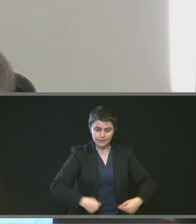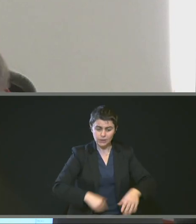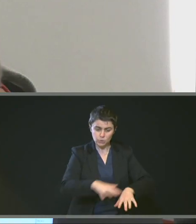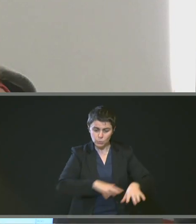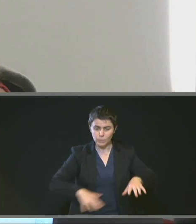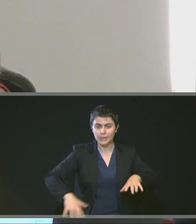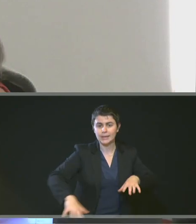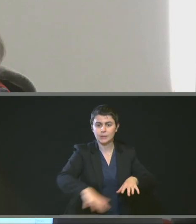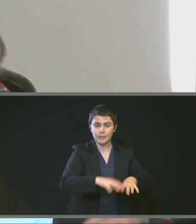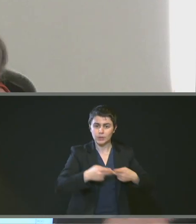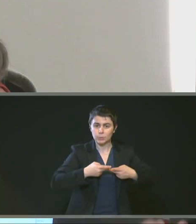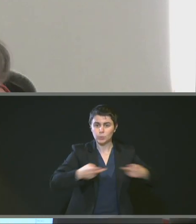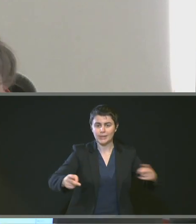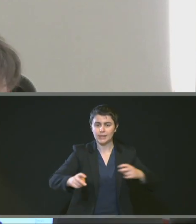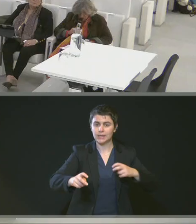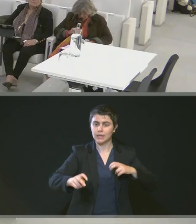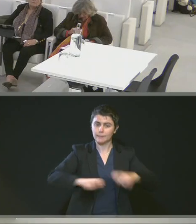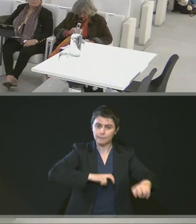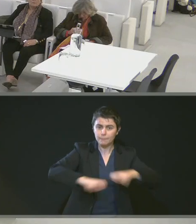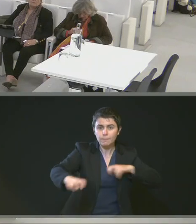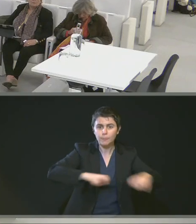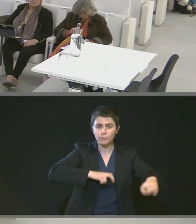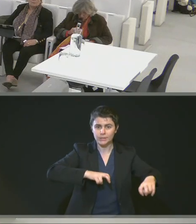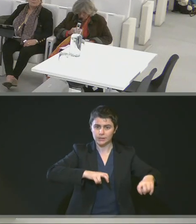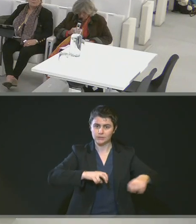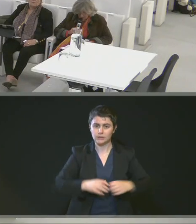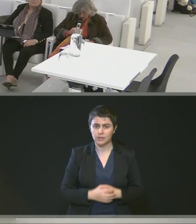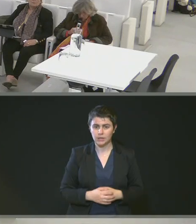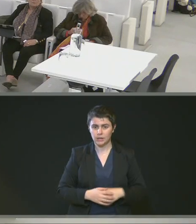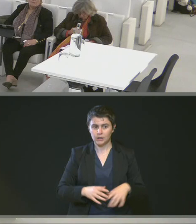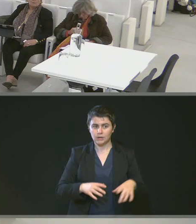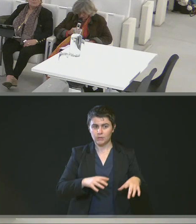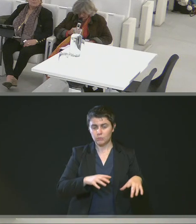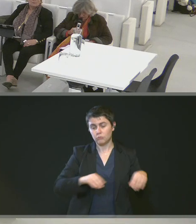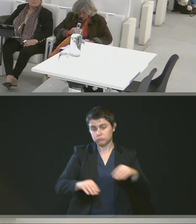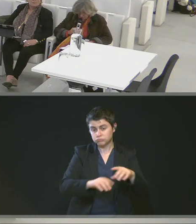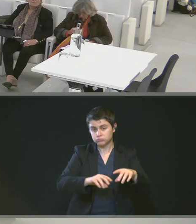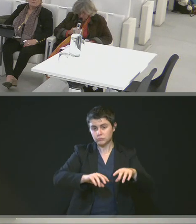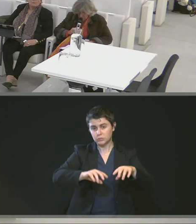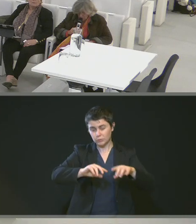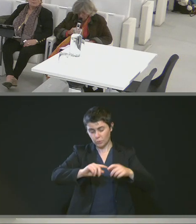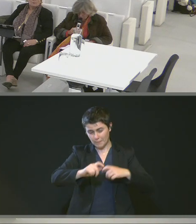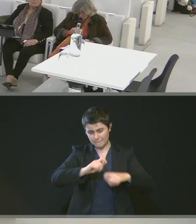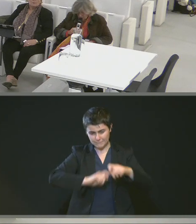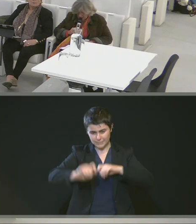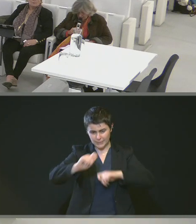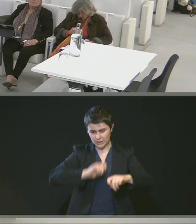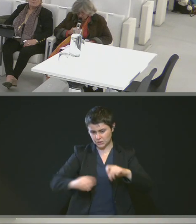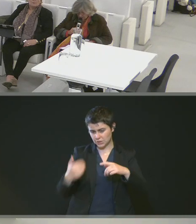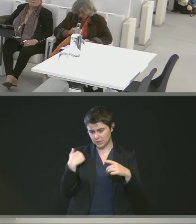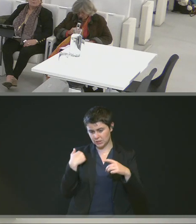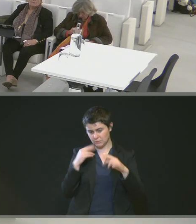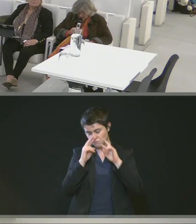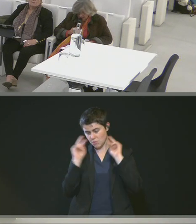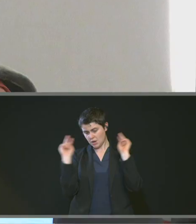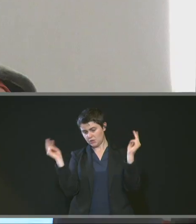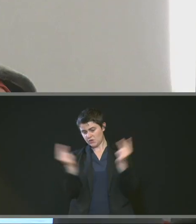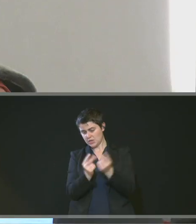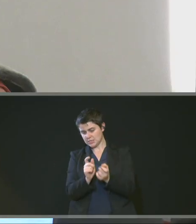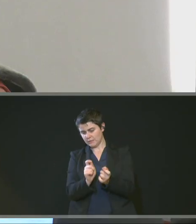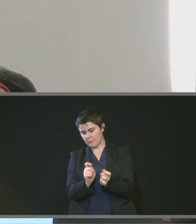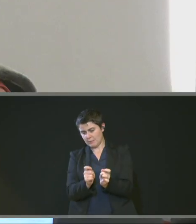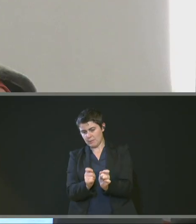mobilité, déplacements, le marché concernant une opération de révision générale concernant des